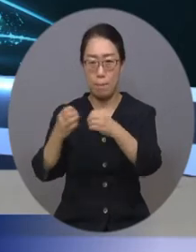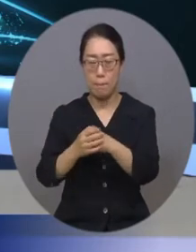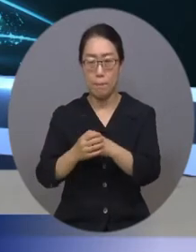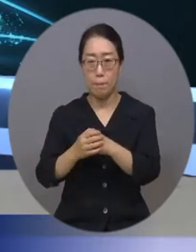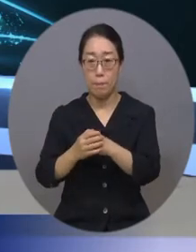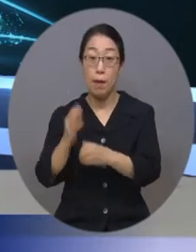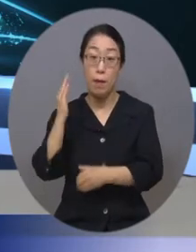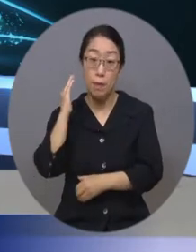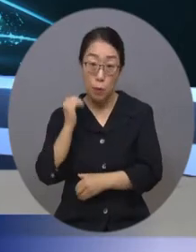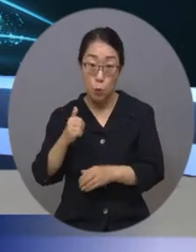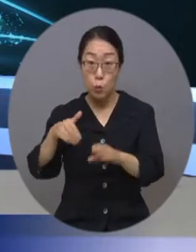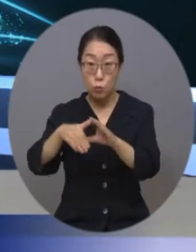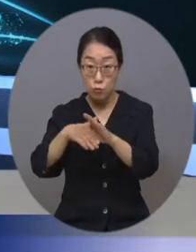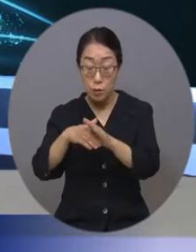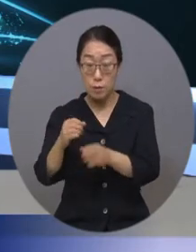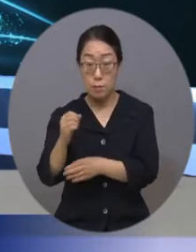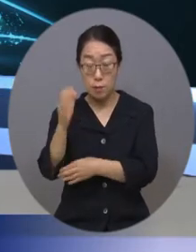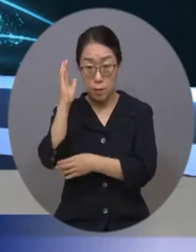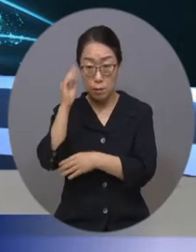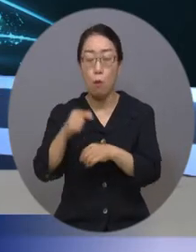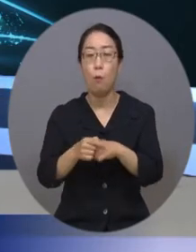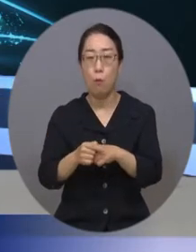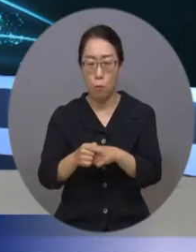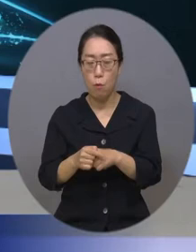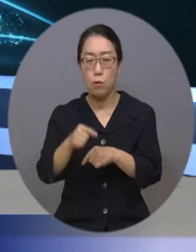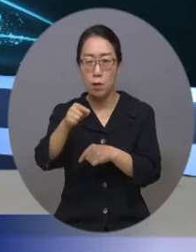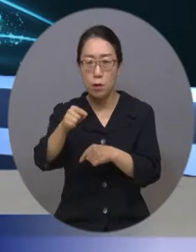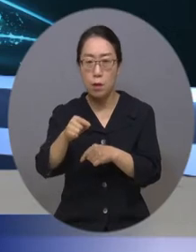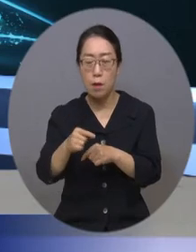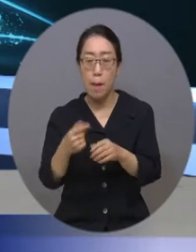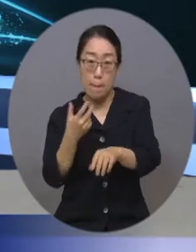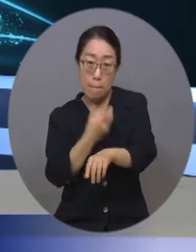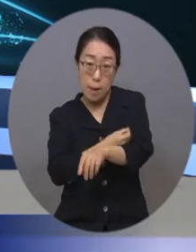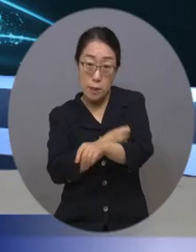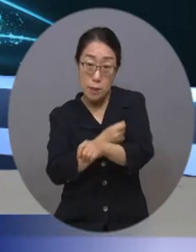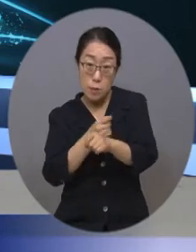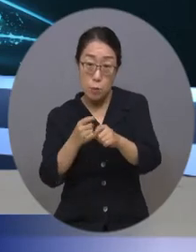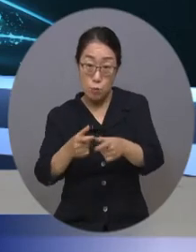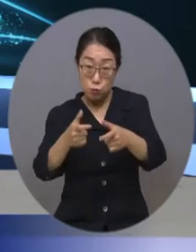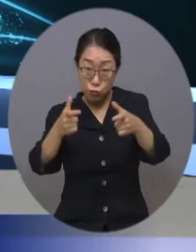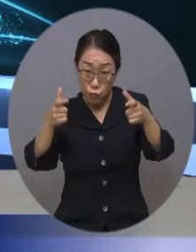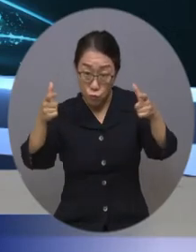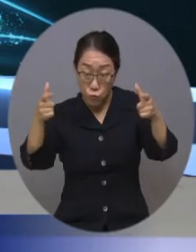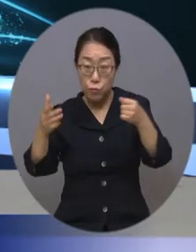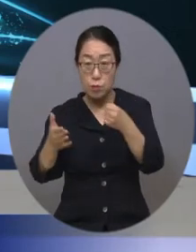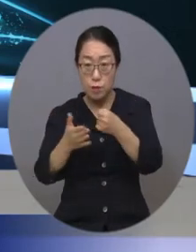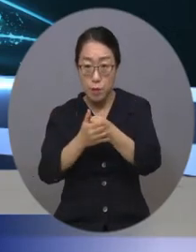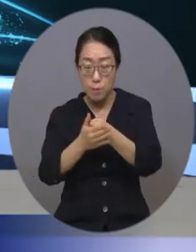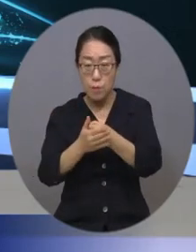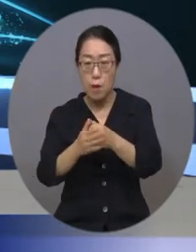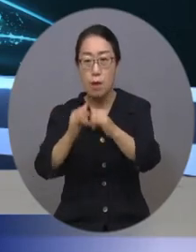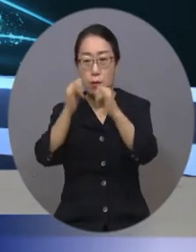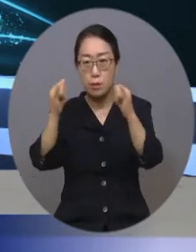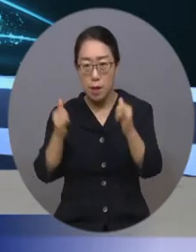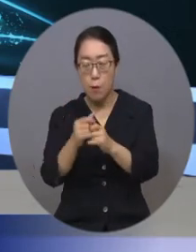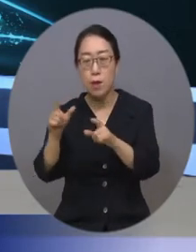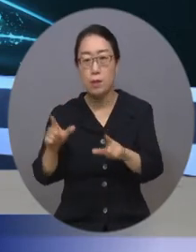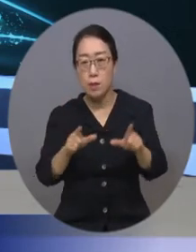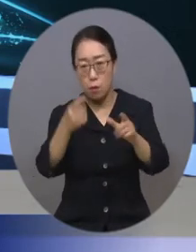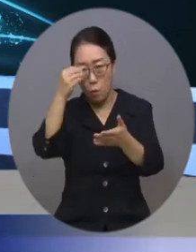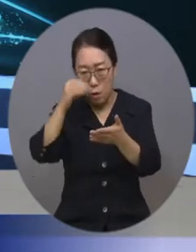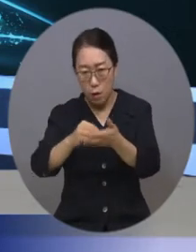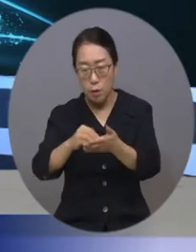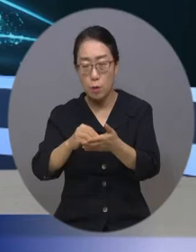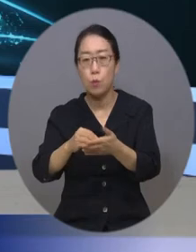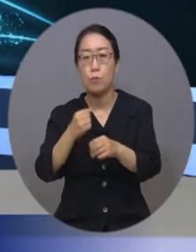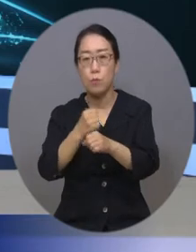대통령 역시 백신 접종률의 가파른 상승을 언급하며 일상으로의 빠른 회복과 새로운 방역체계 모색을